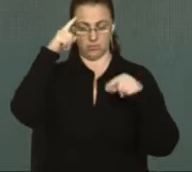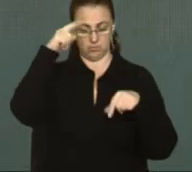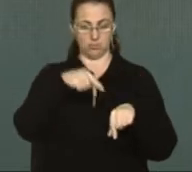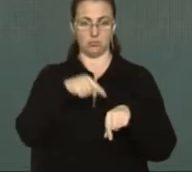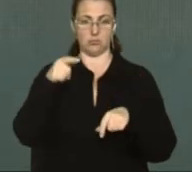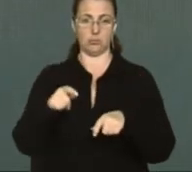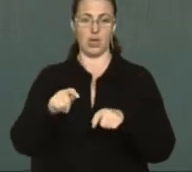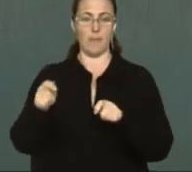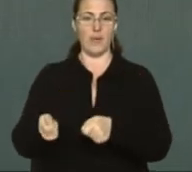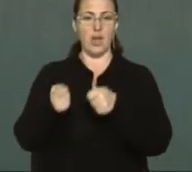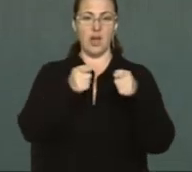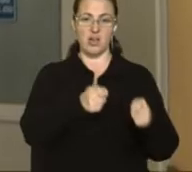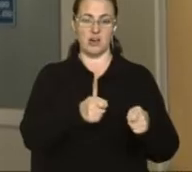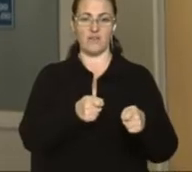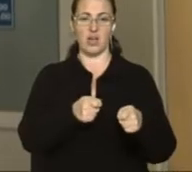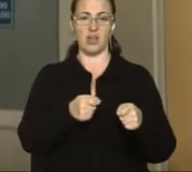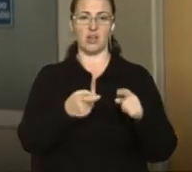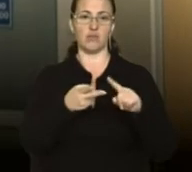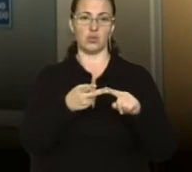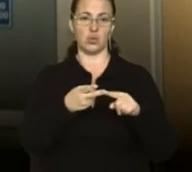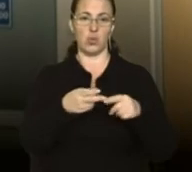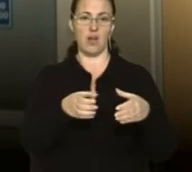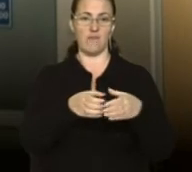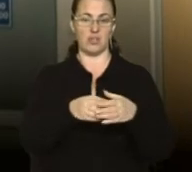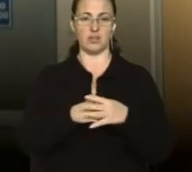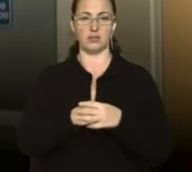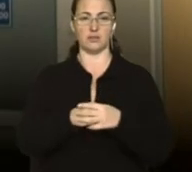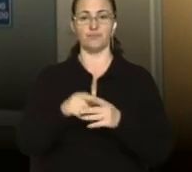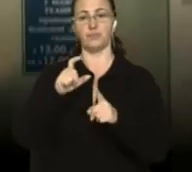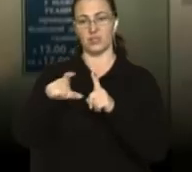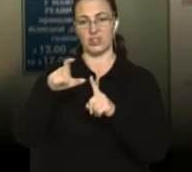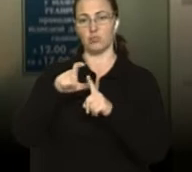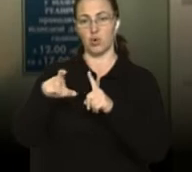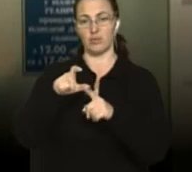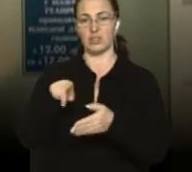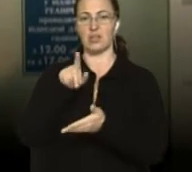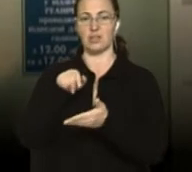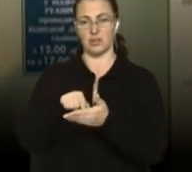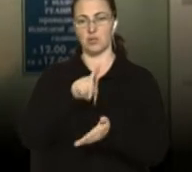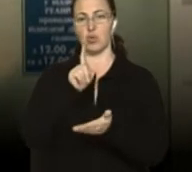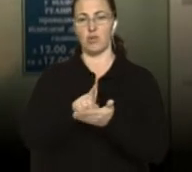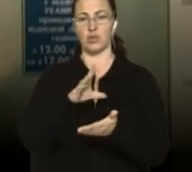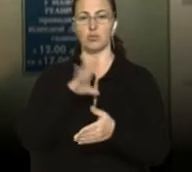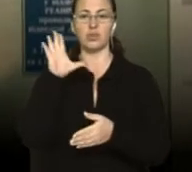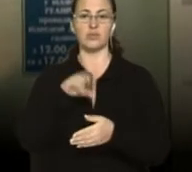реанімації у нейрохірургічне відділення. Свідомості адекватно відповідає на запитання. Я думаю, буде все добре.